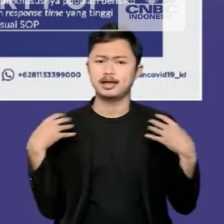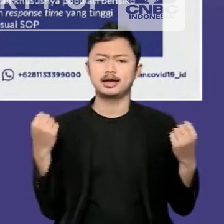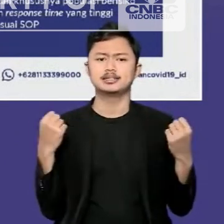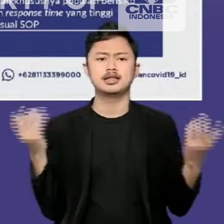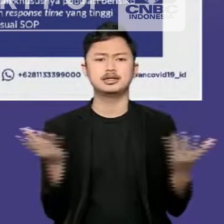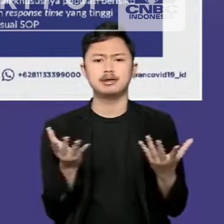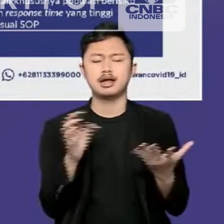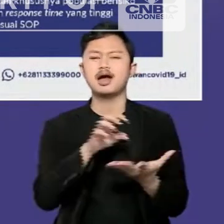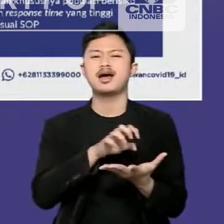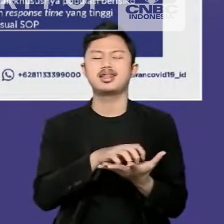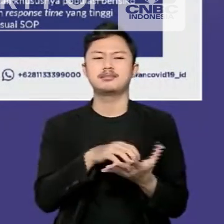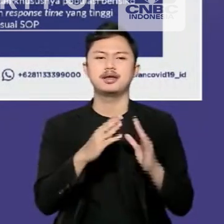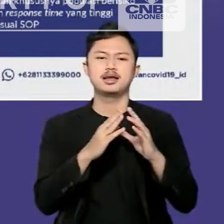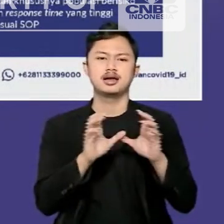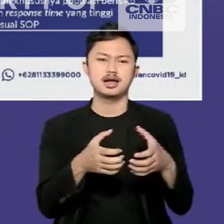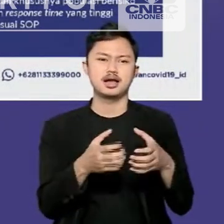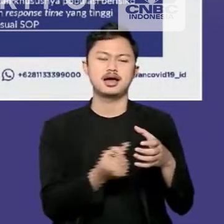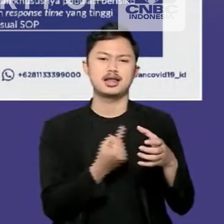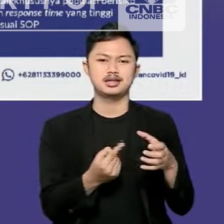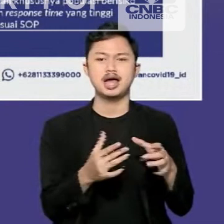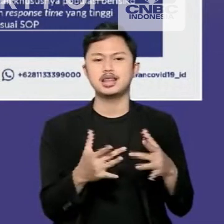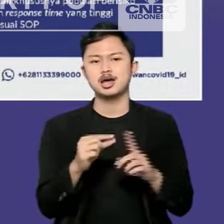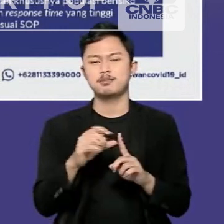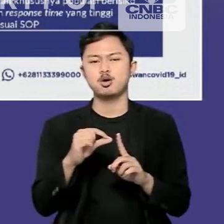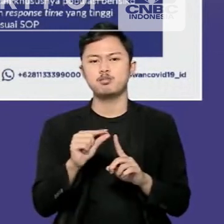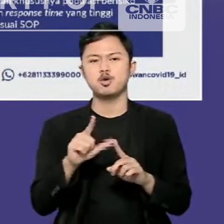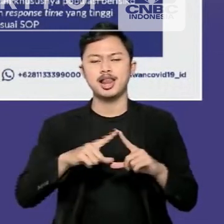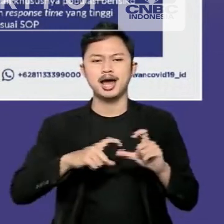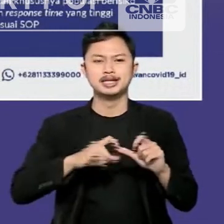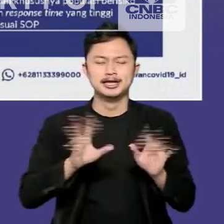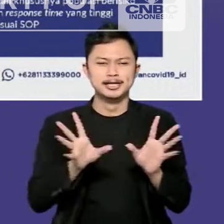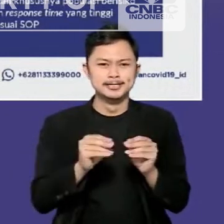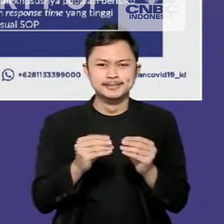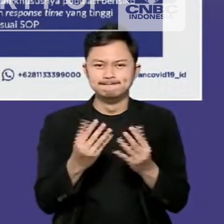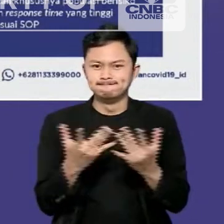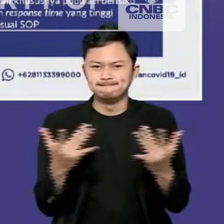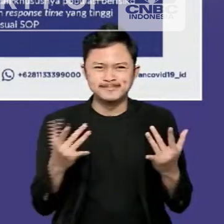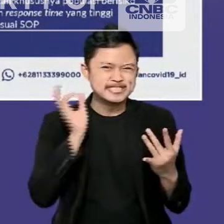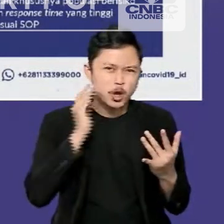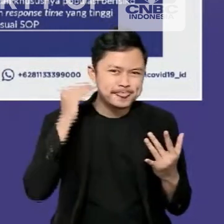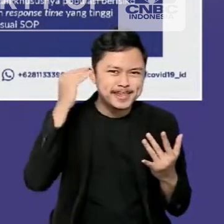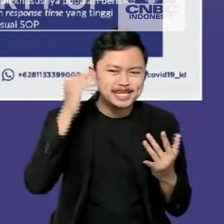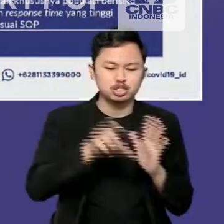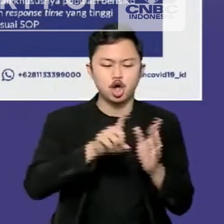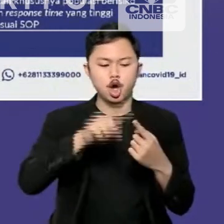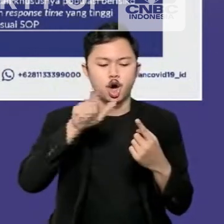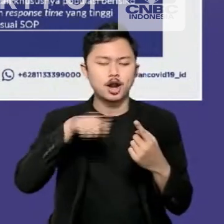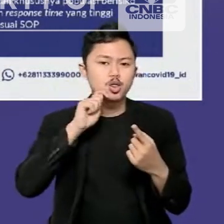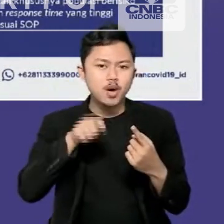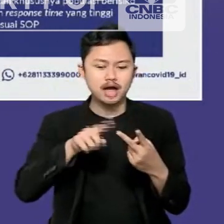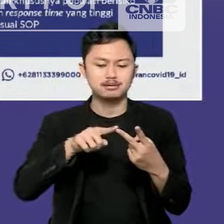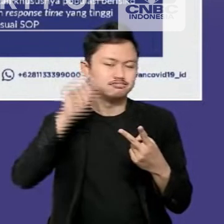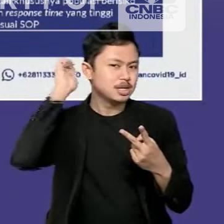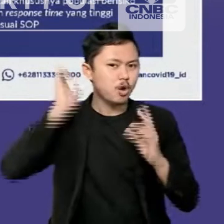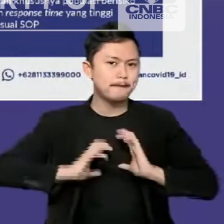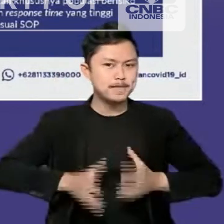tersedia di tempat karantina, khususnya populasi yang berisiko seperti lansia, ibu hamil, dan anak